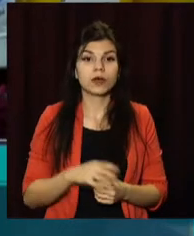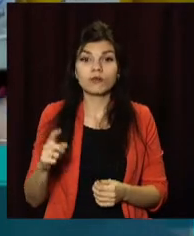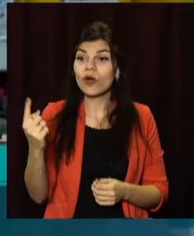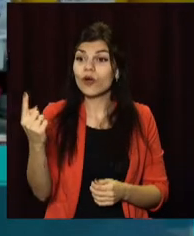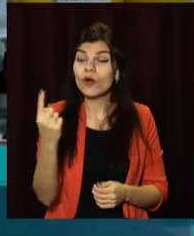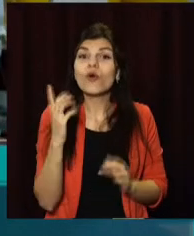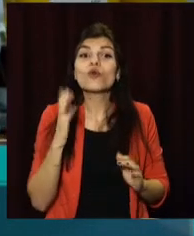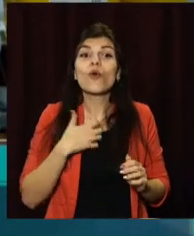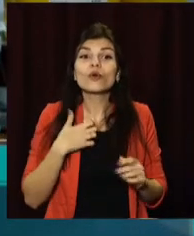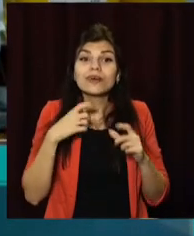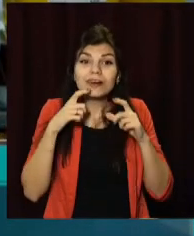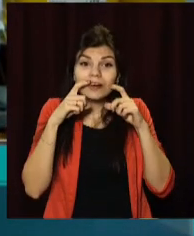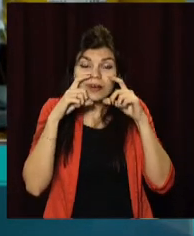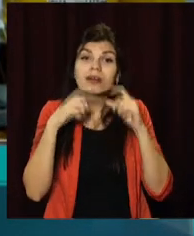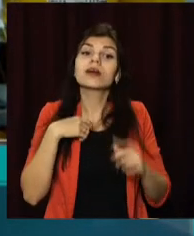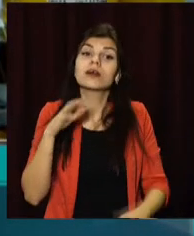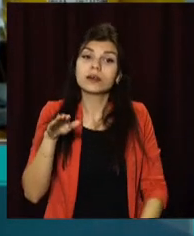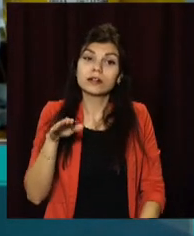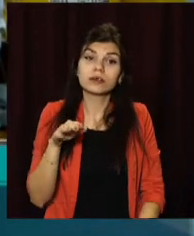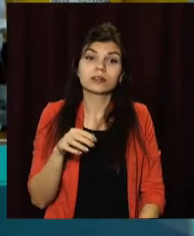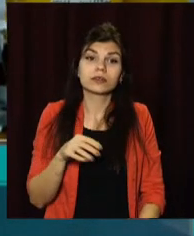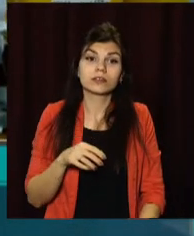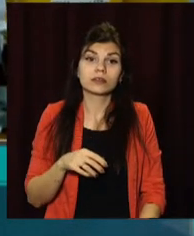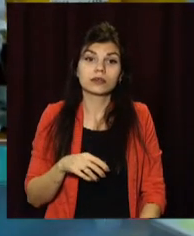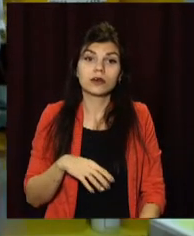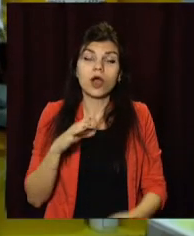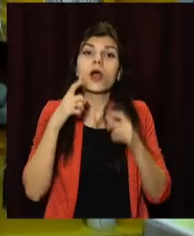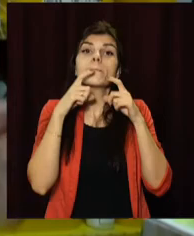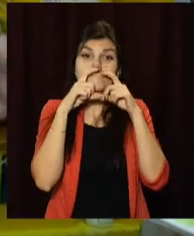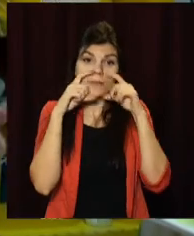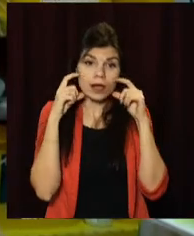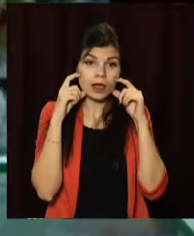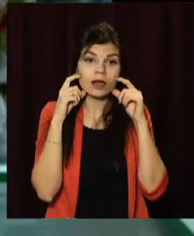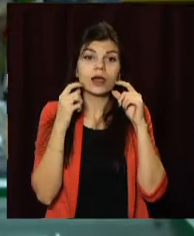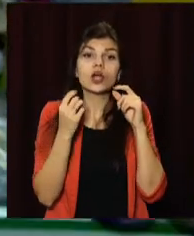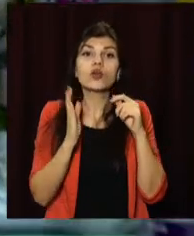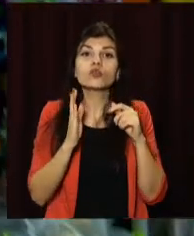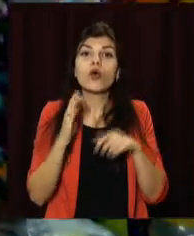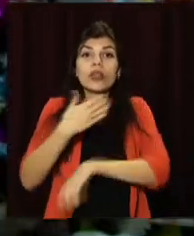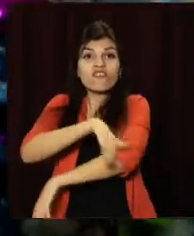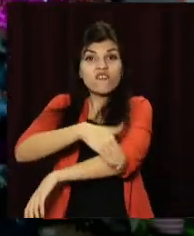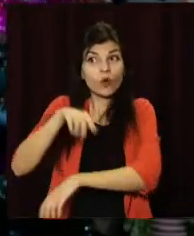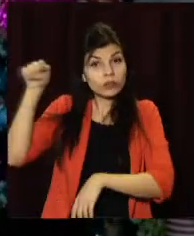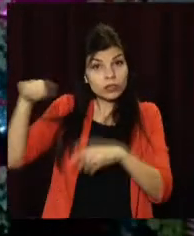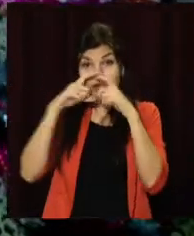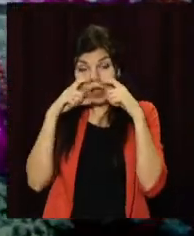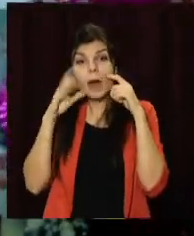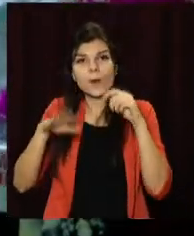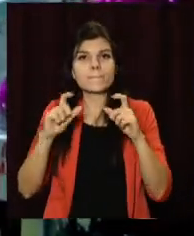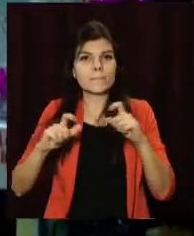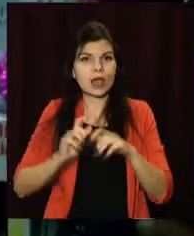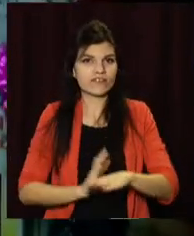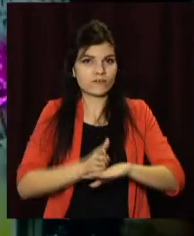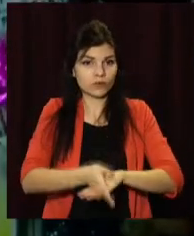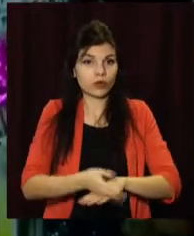то я кажу, вдягаємо масочку на вулиці, а потім заходимо до магазину. Я завжди дотримуюся